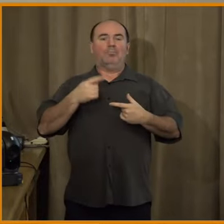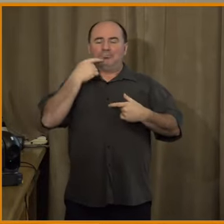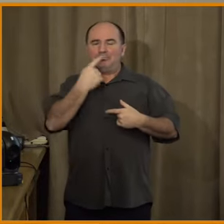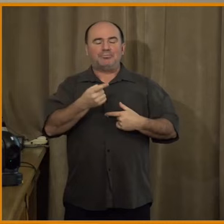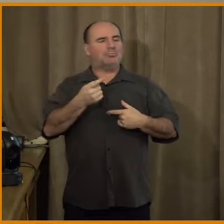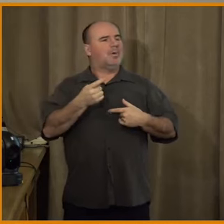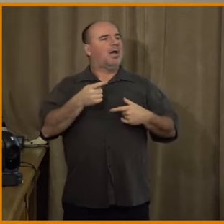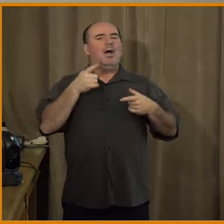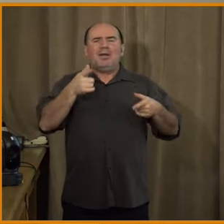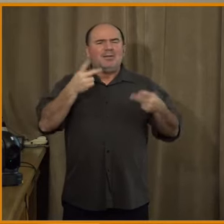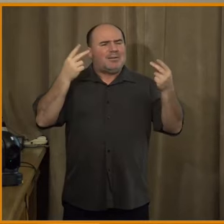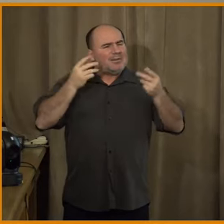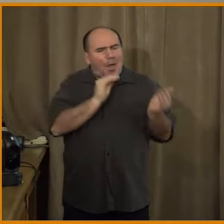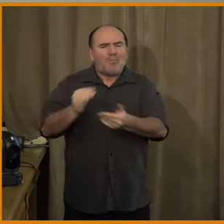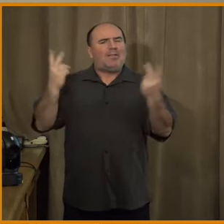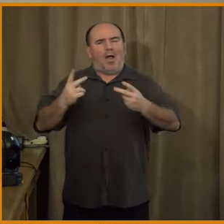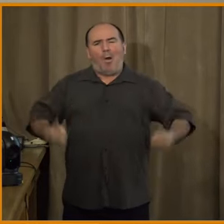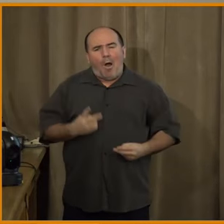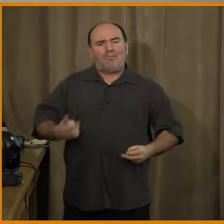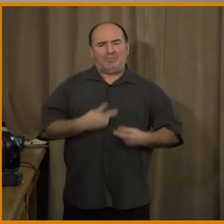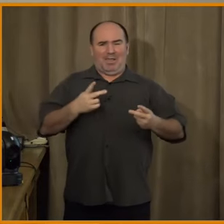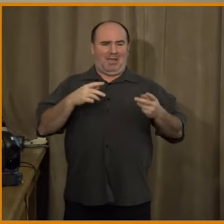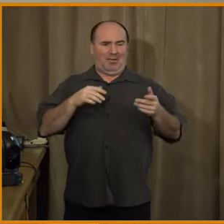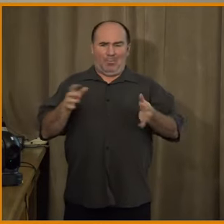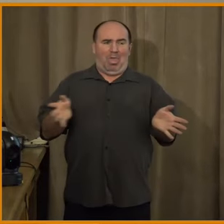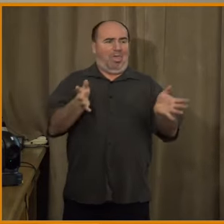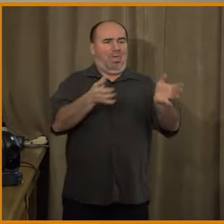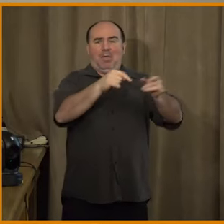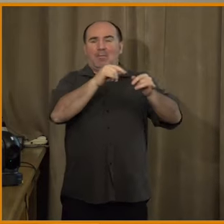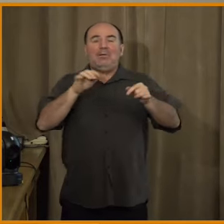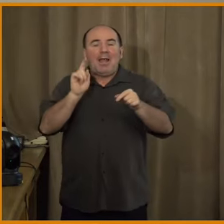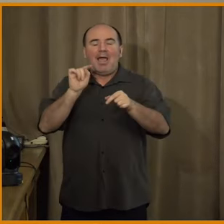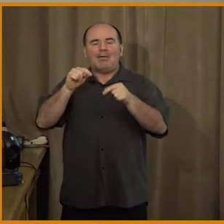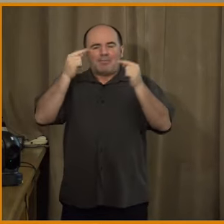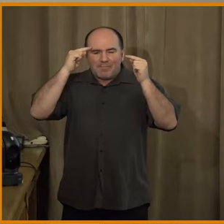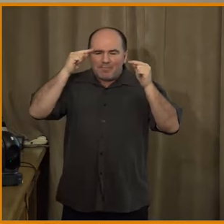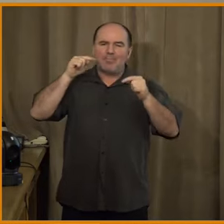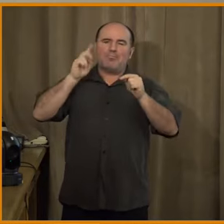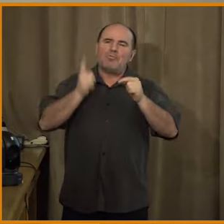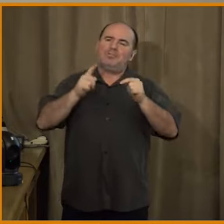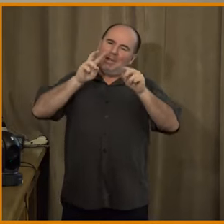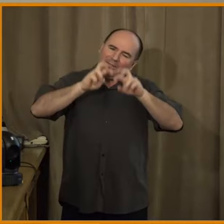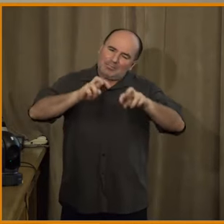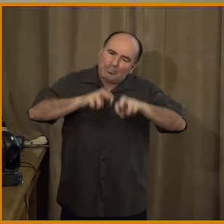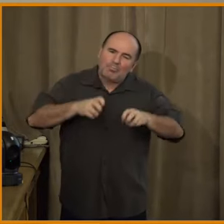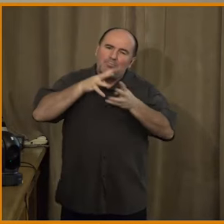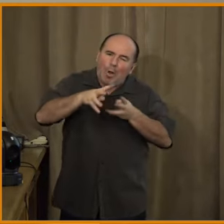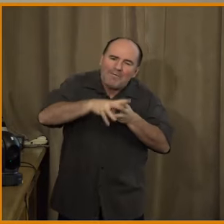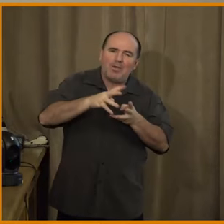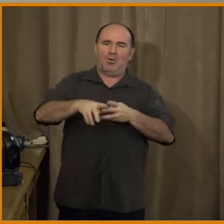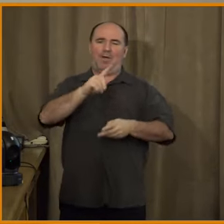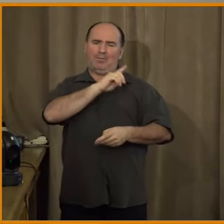vlastní rešerše a tak dále. To, že oni na základě vlastních rešerší často dochází k mylným závěrům je druhá věc,